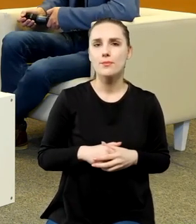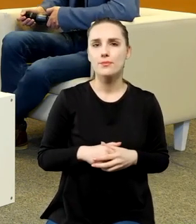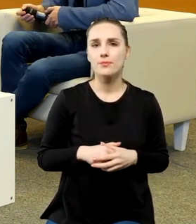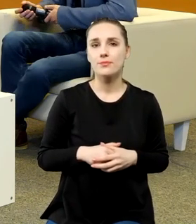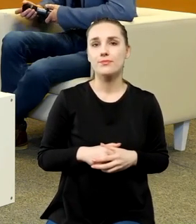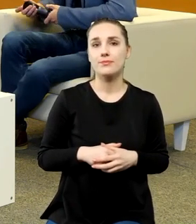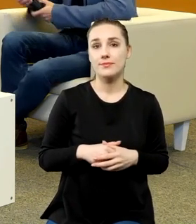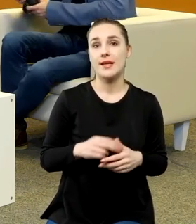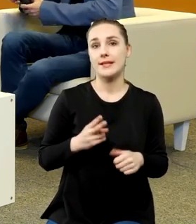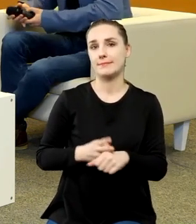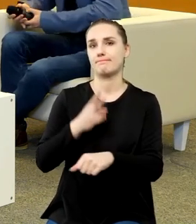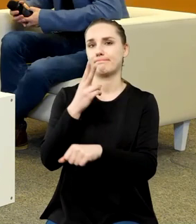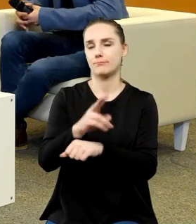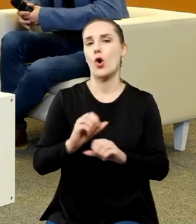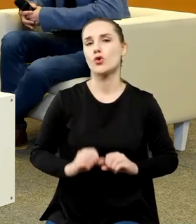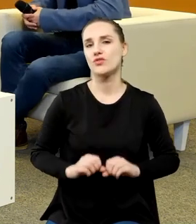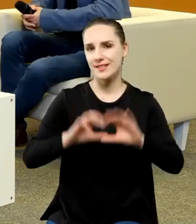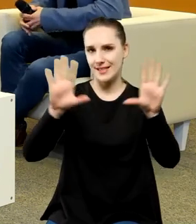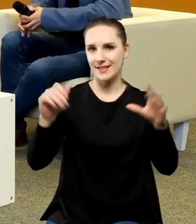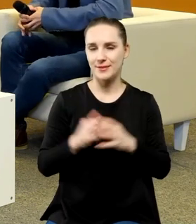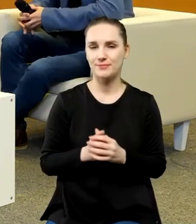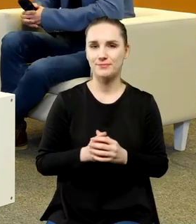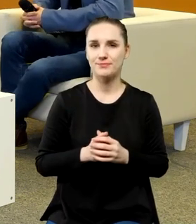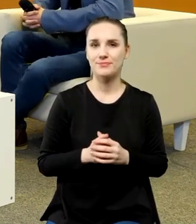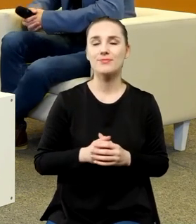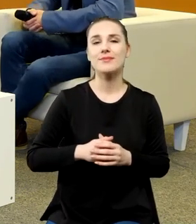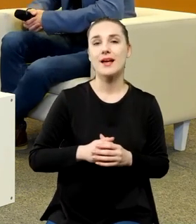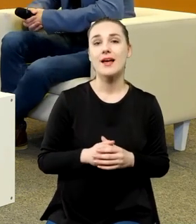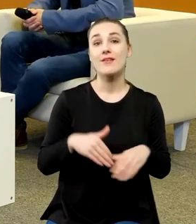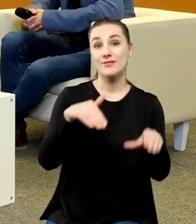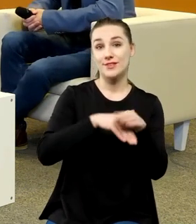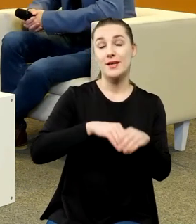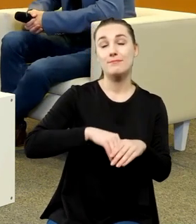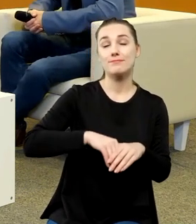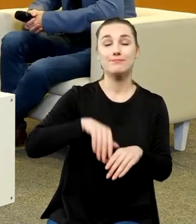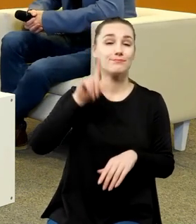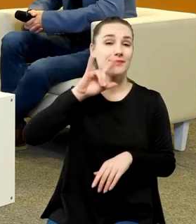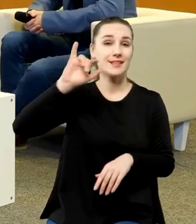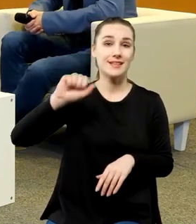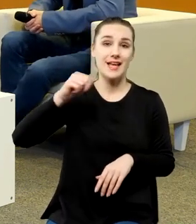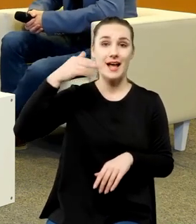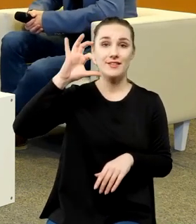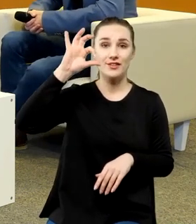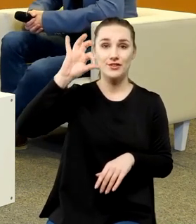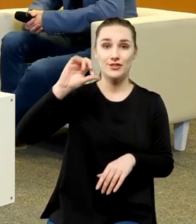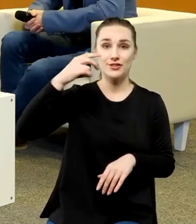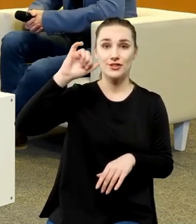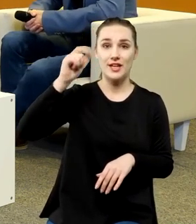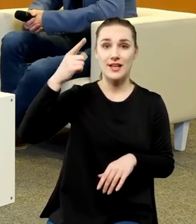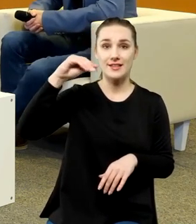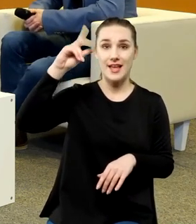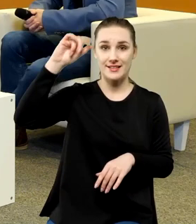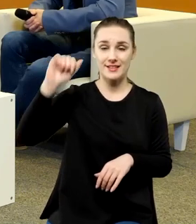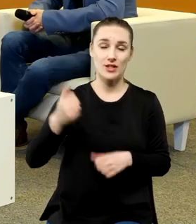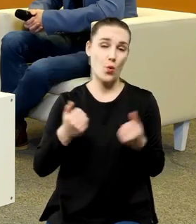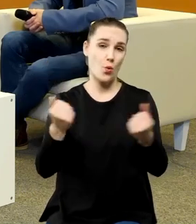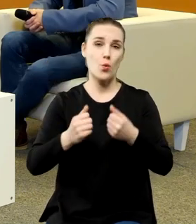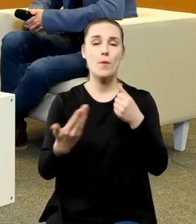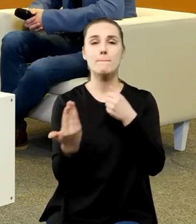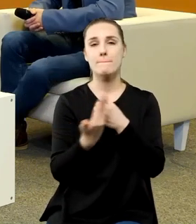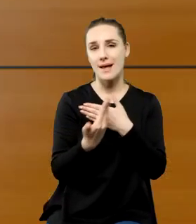oświecenie. Wchodzimy w przetupę z Janem Śniadeckim. Czyli naszym wielkim matematykiem,